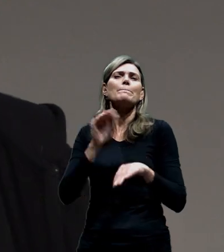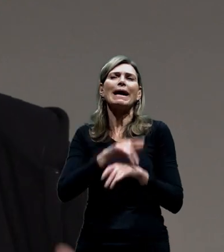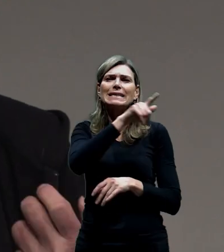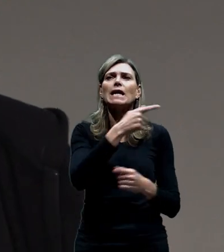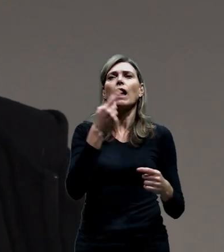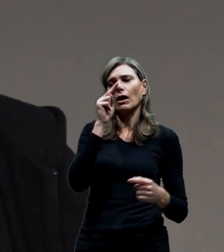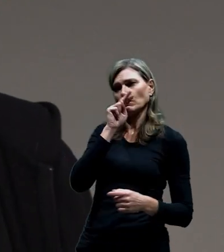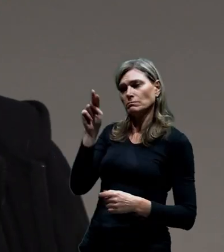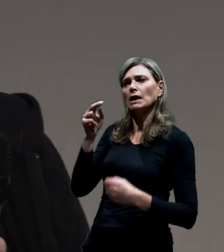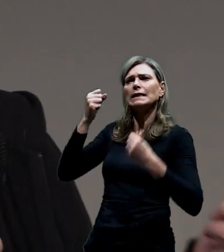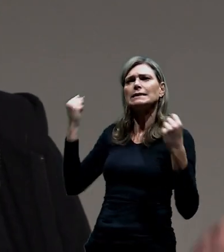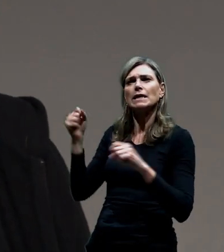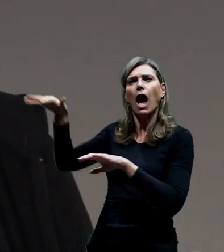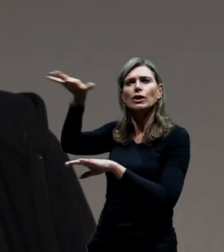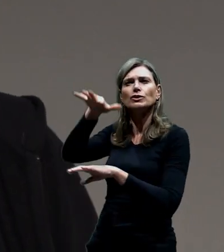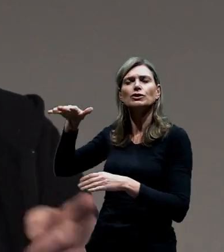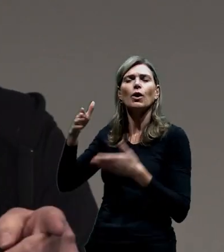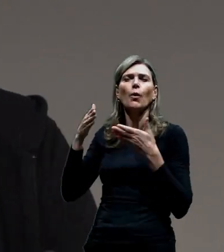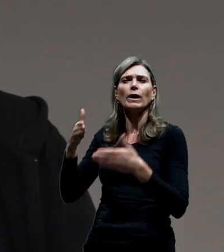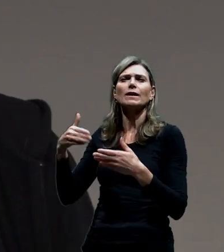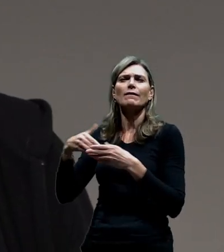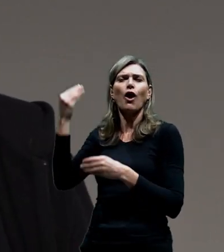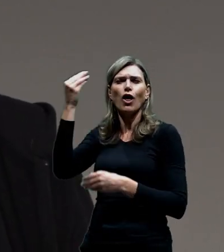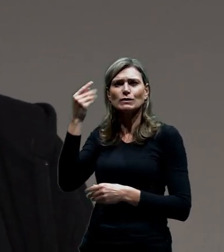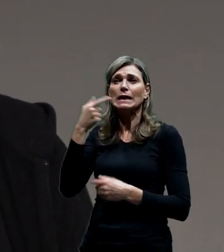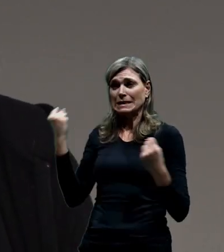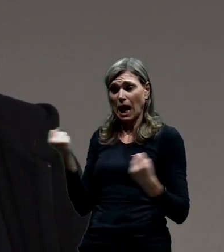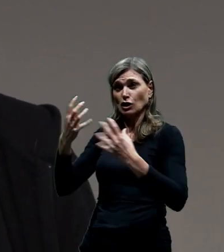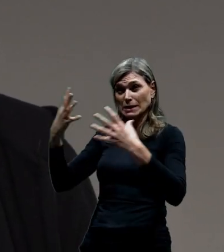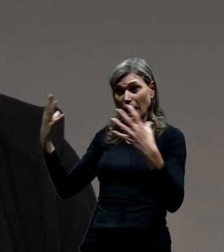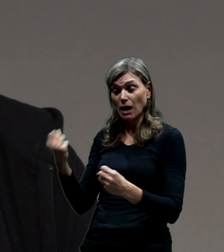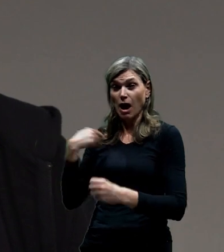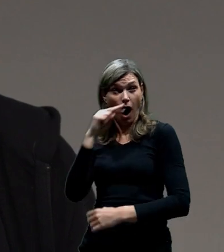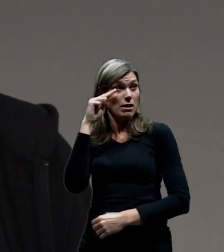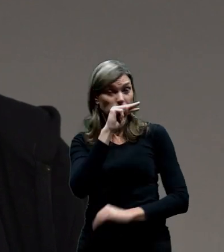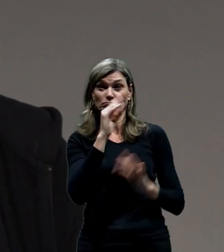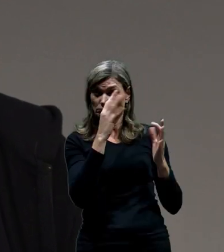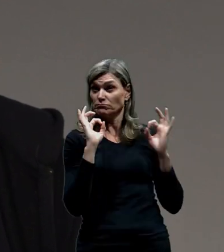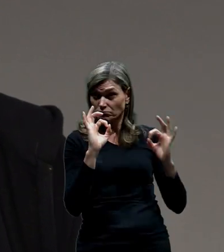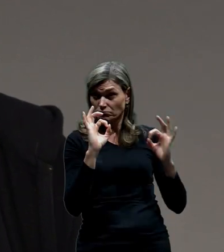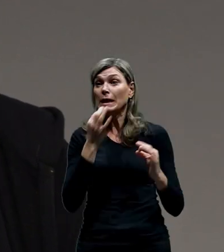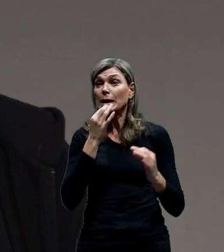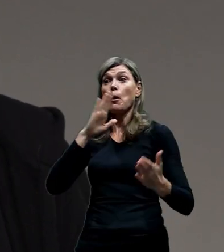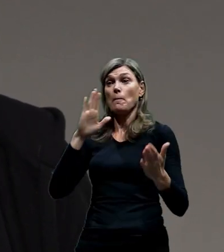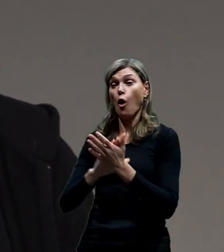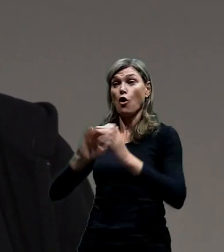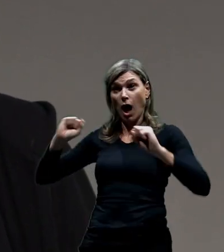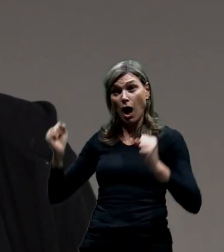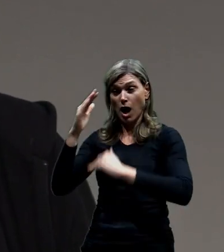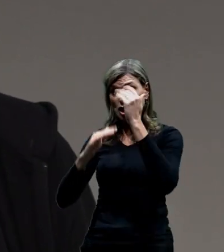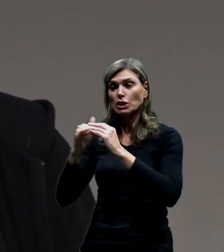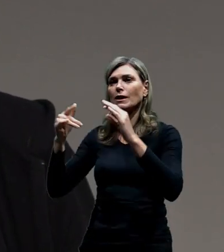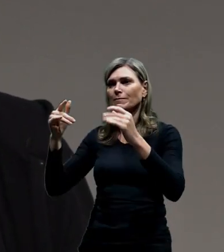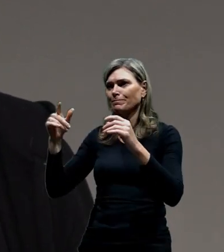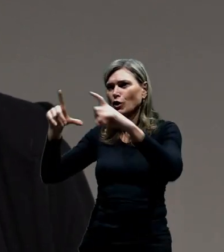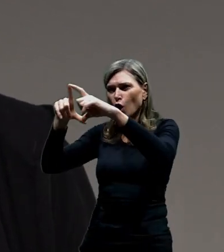to mně přijde správný. A tahleta věc, kdyby se to vlastně podařilo spojit, tak vlastně by tou stavbou toho městského okruhu by se